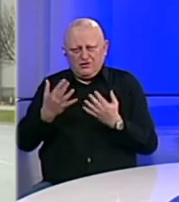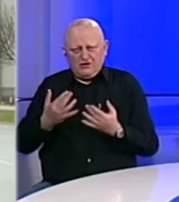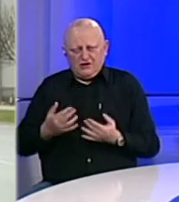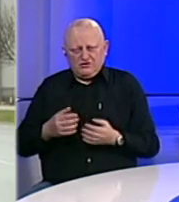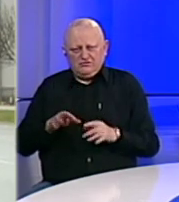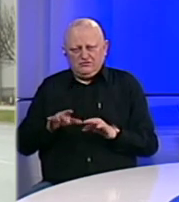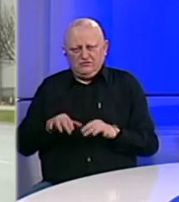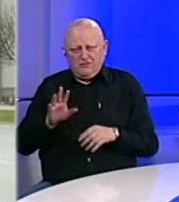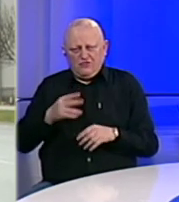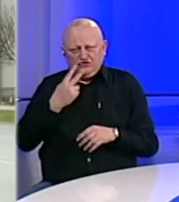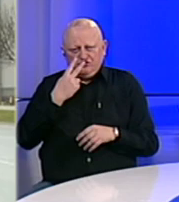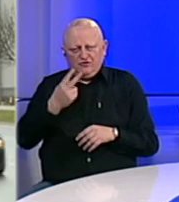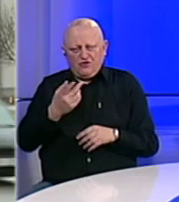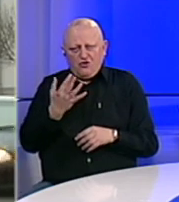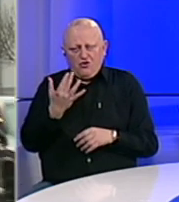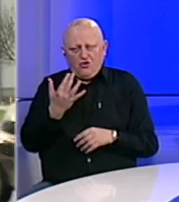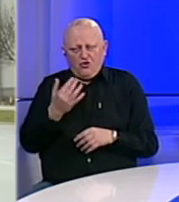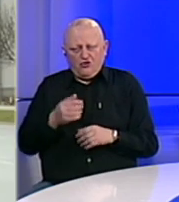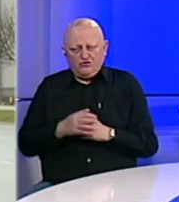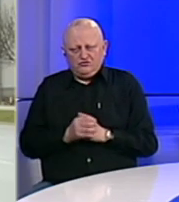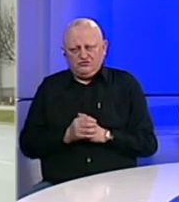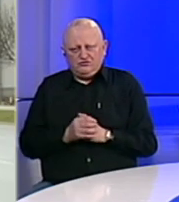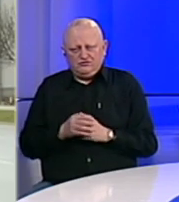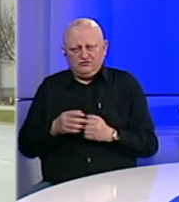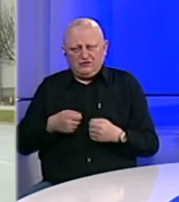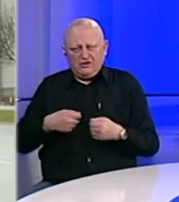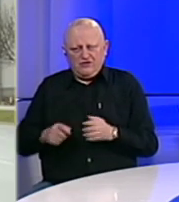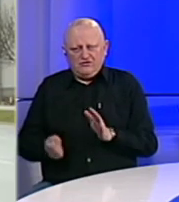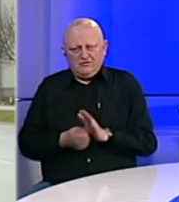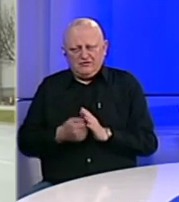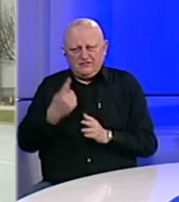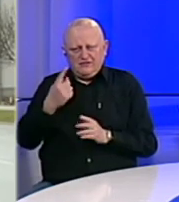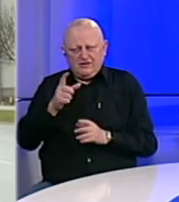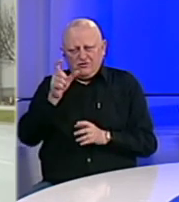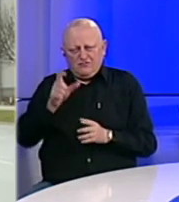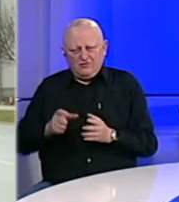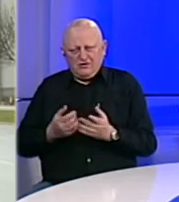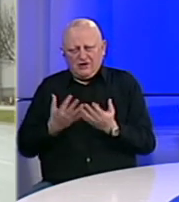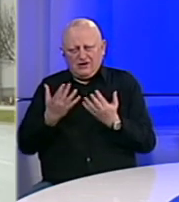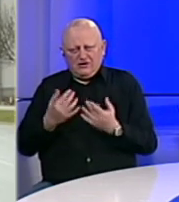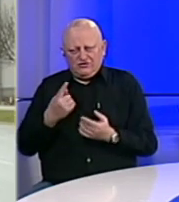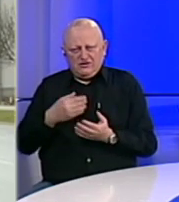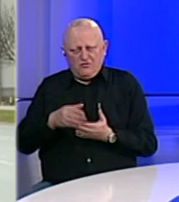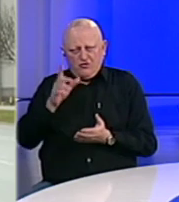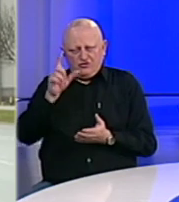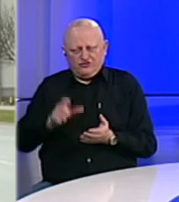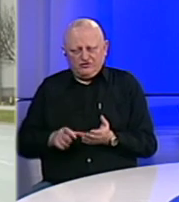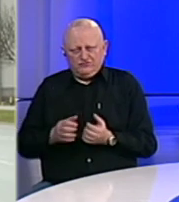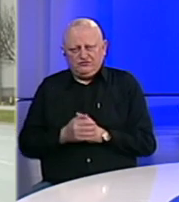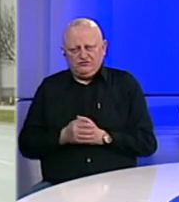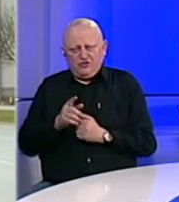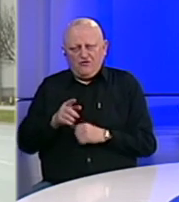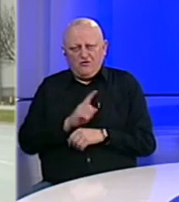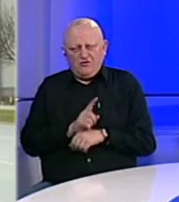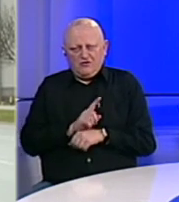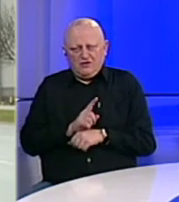fiskalnih kasa možete da vidite koliko su trgovci prodali na jednom fiskalnom računu samom potrošaču. Ono što je u